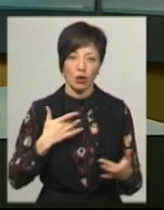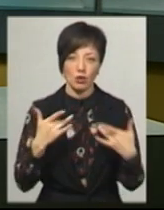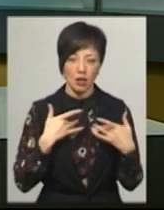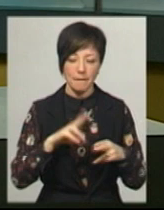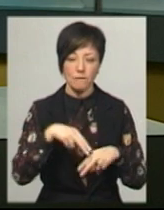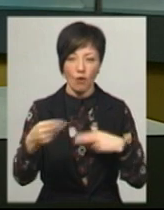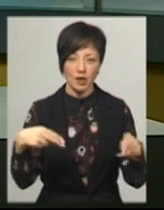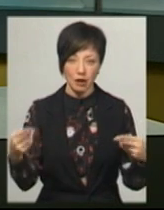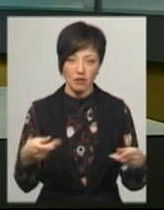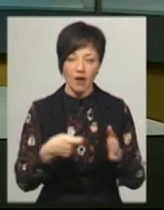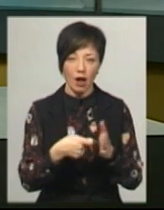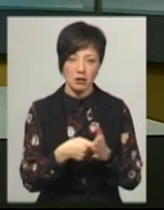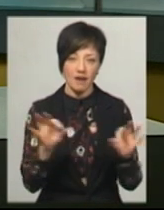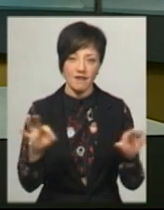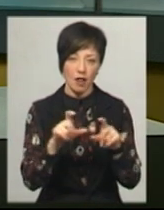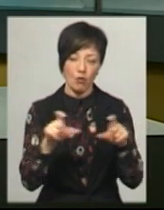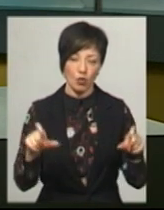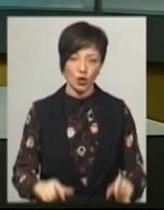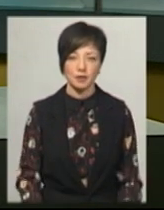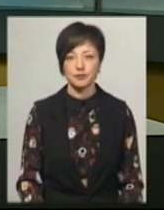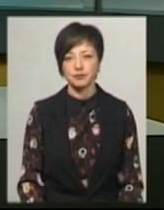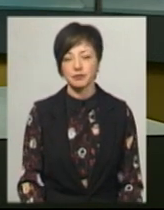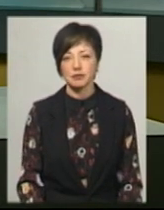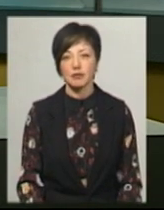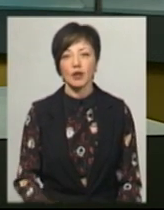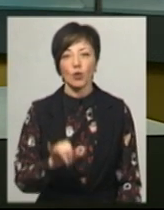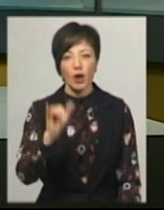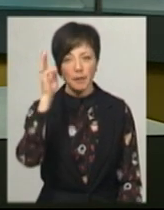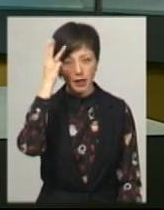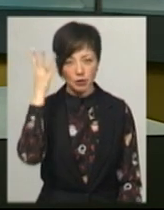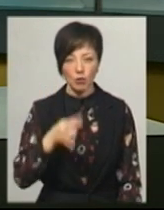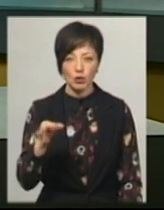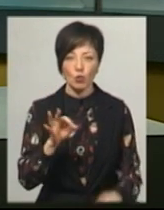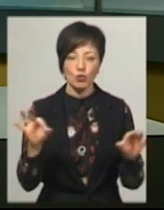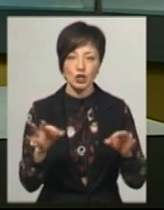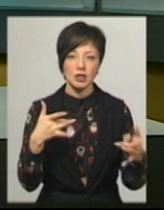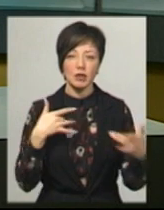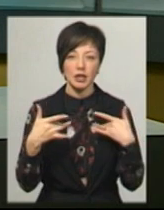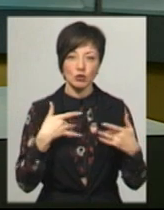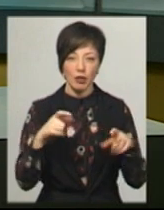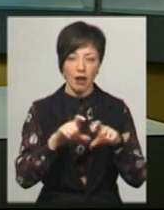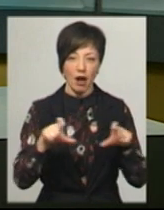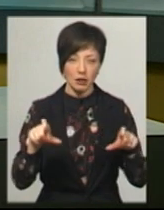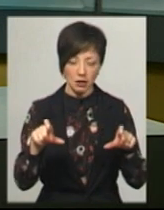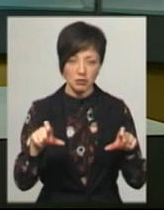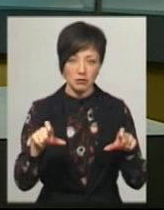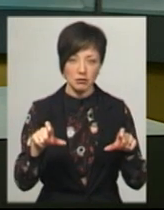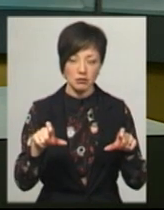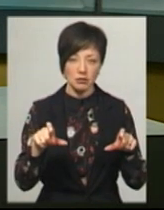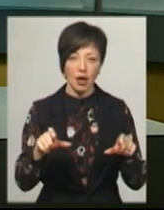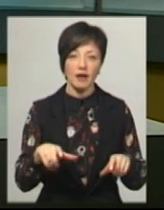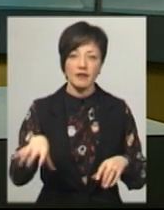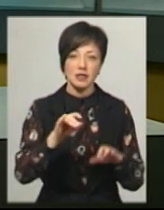повертатимуть у касах філармонії, каже Олександр Драган. У Хмельницькому обласному музично-драматичному театрі імені Старицького